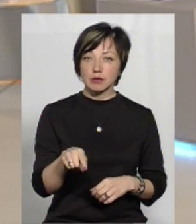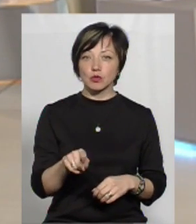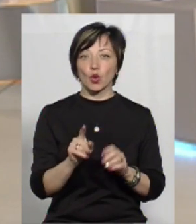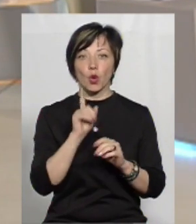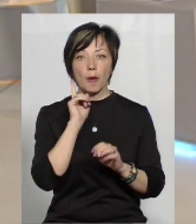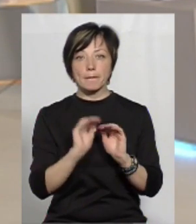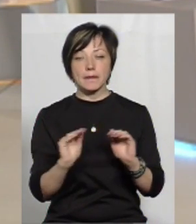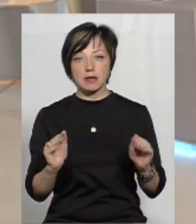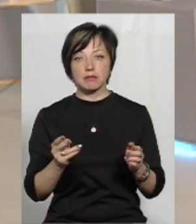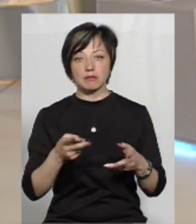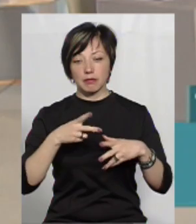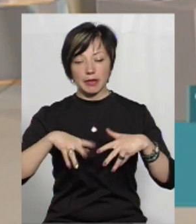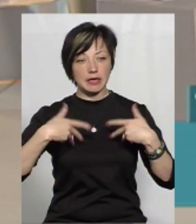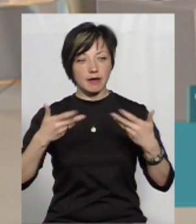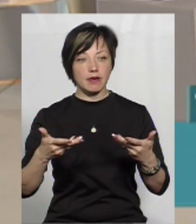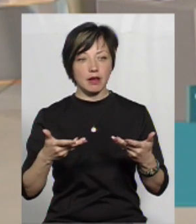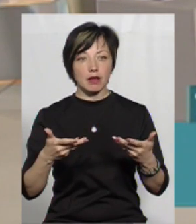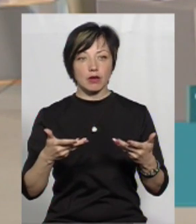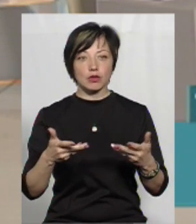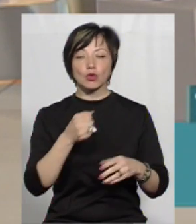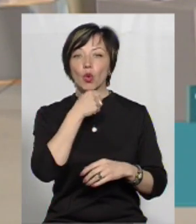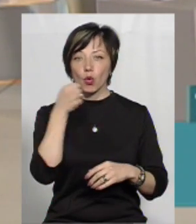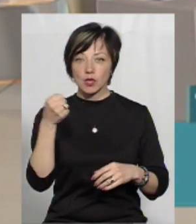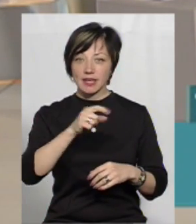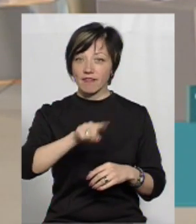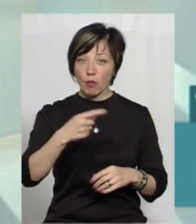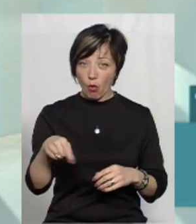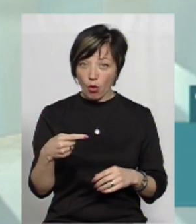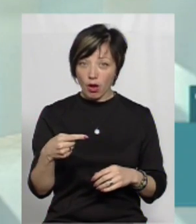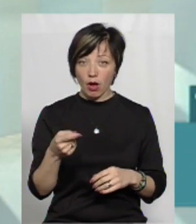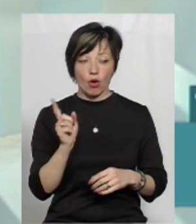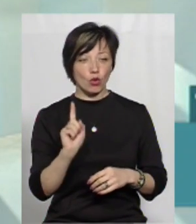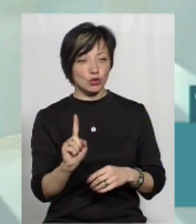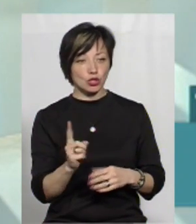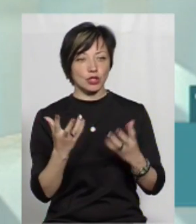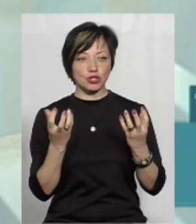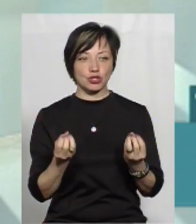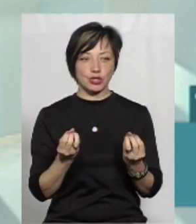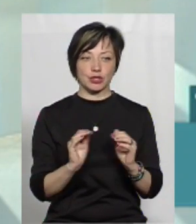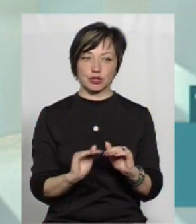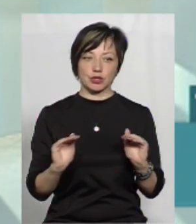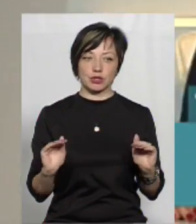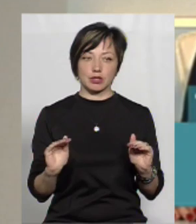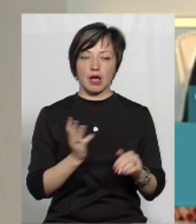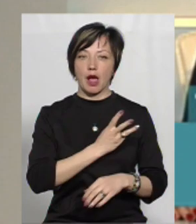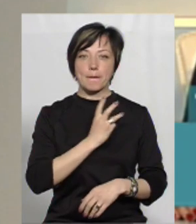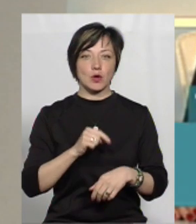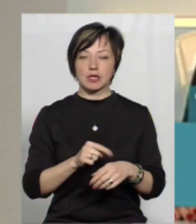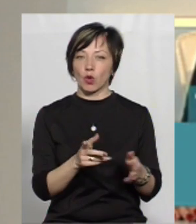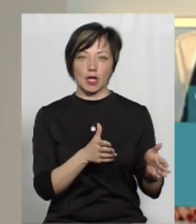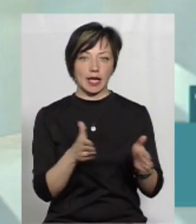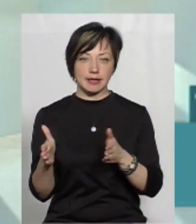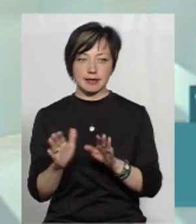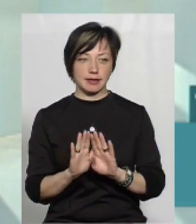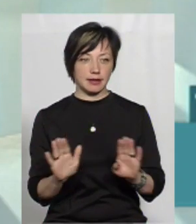до підлітків пред'являють якби вже дорослі вимоги, хоча вони ще і діти. Емоційно незрілі.